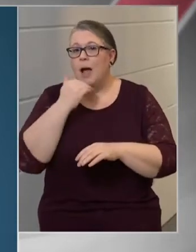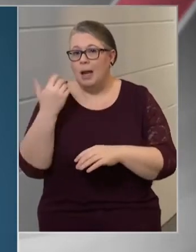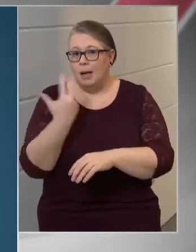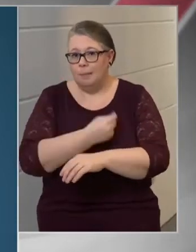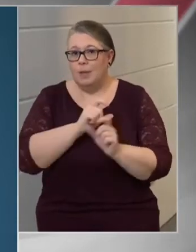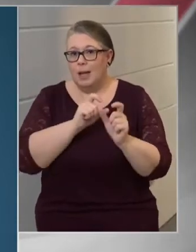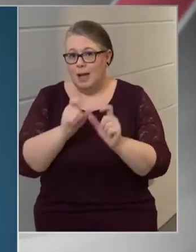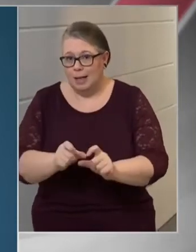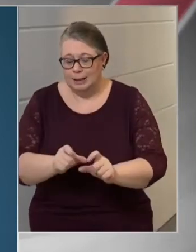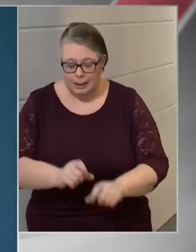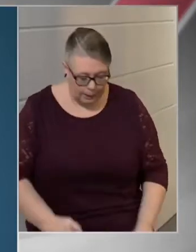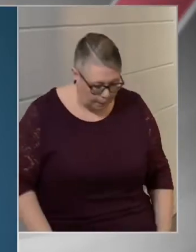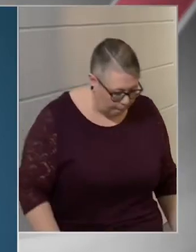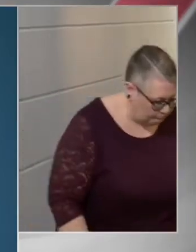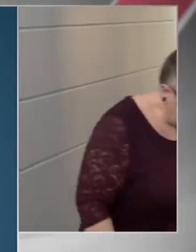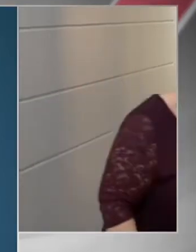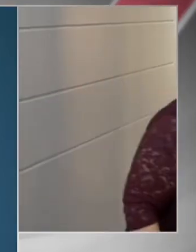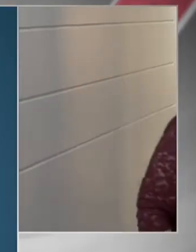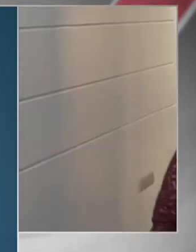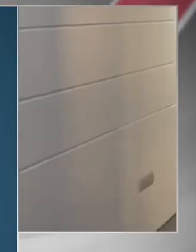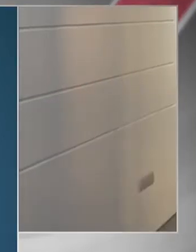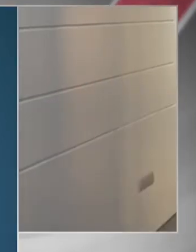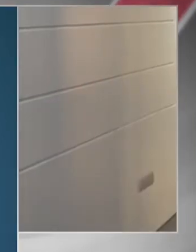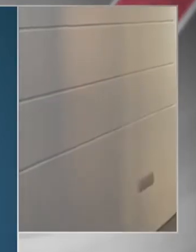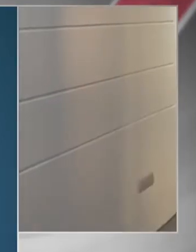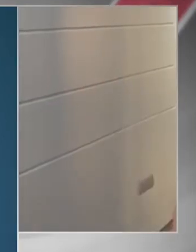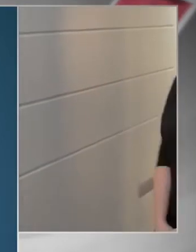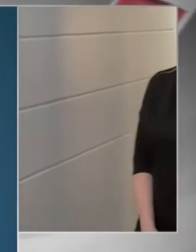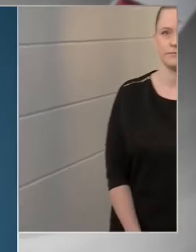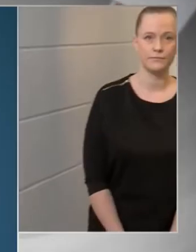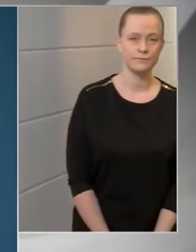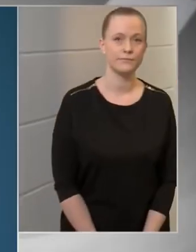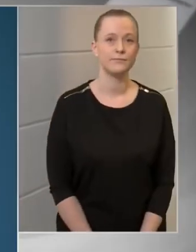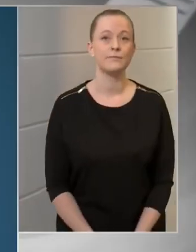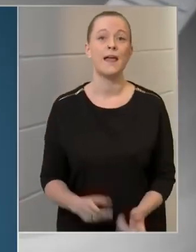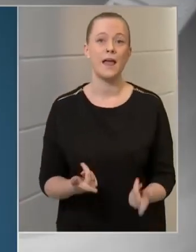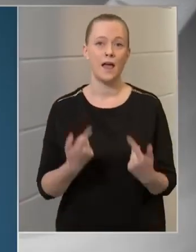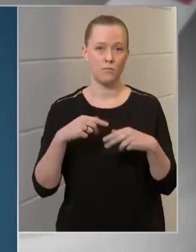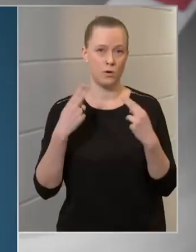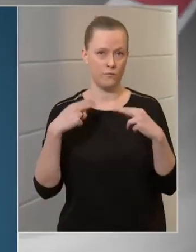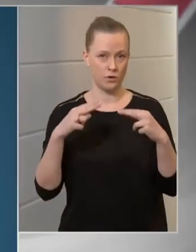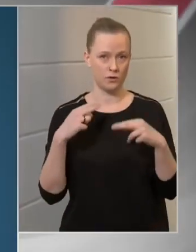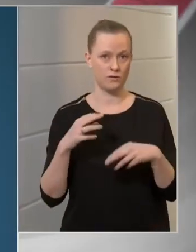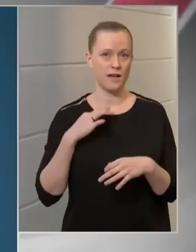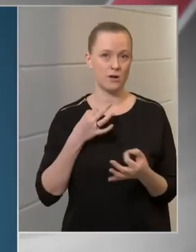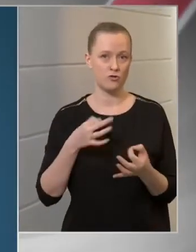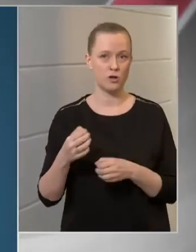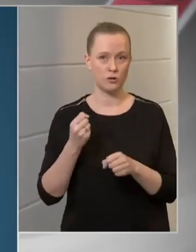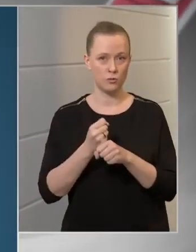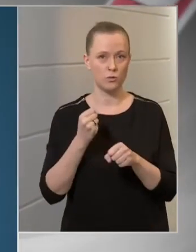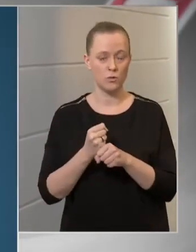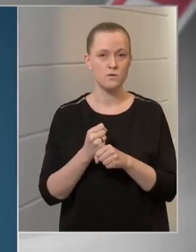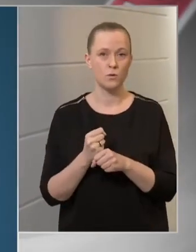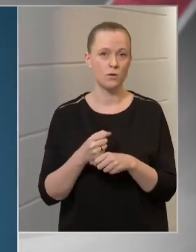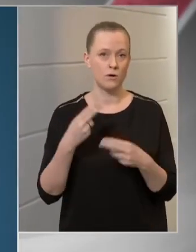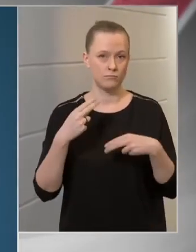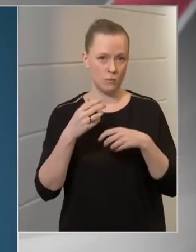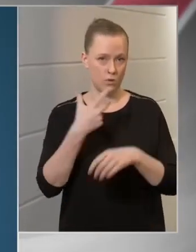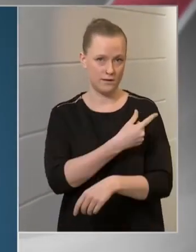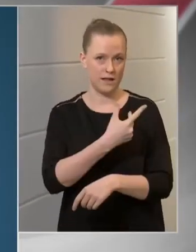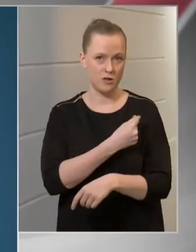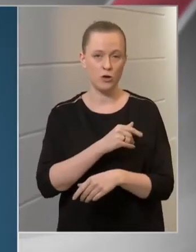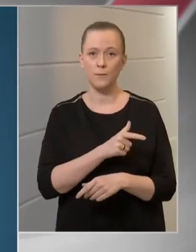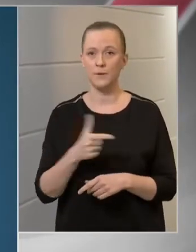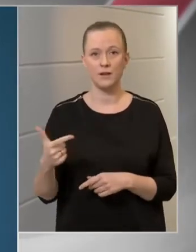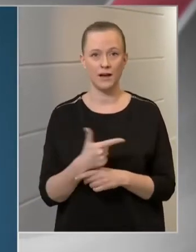érkezik. Ezekből folytatódik az egészségügyi dolgozók és az idős otthonok oltása. Mind a kettő vakcina mRNA